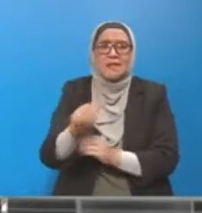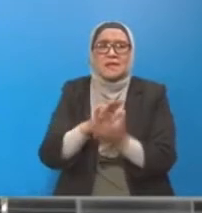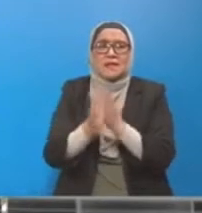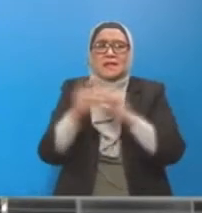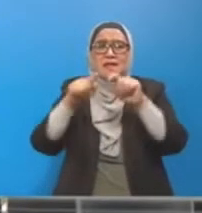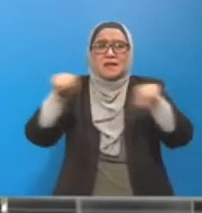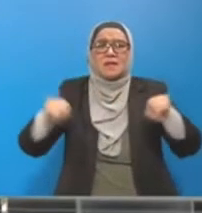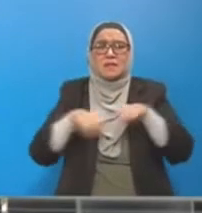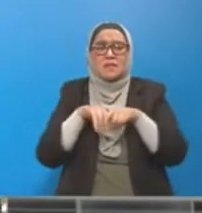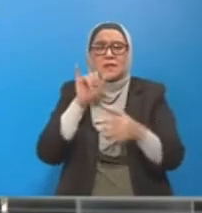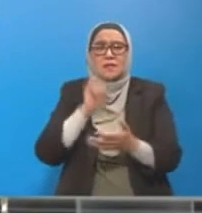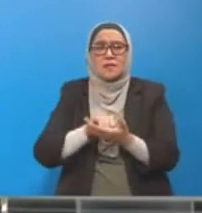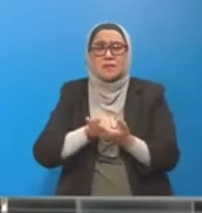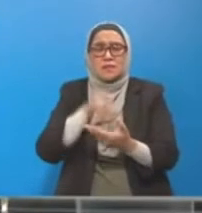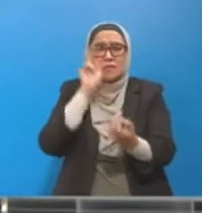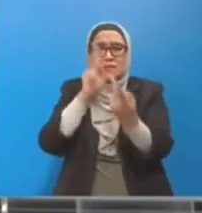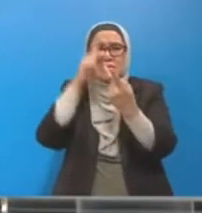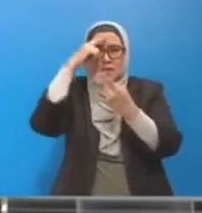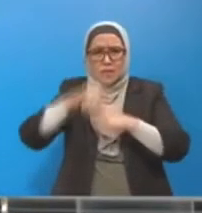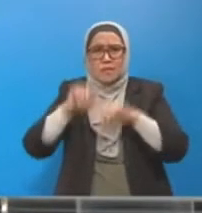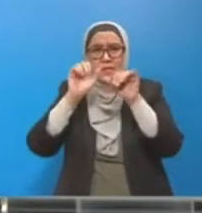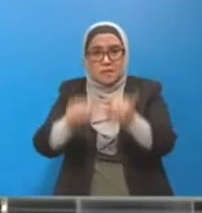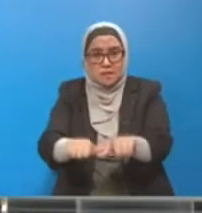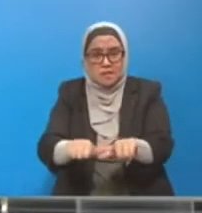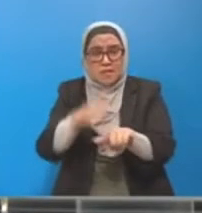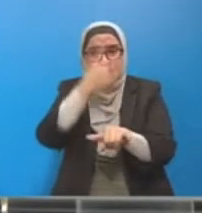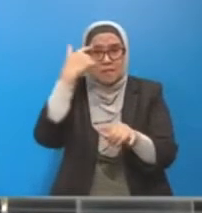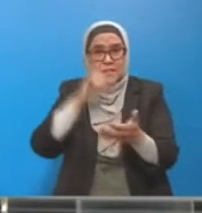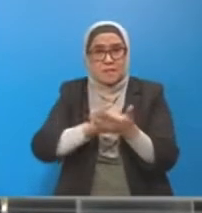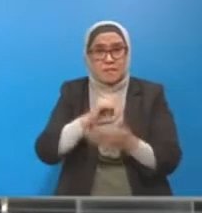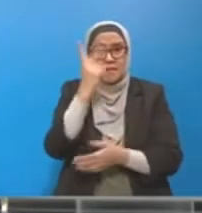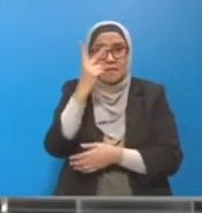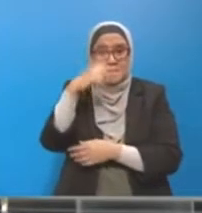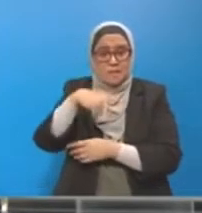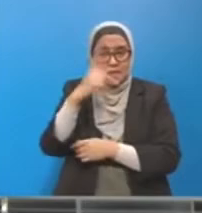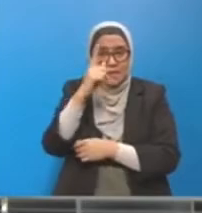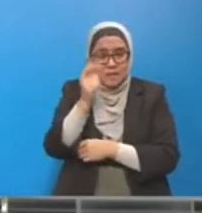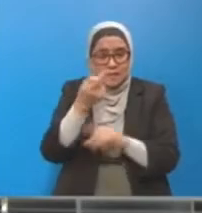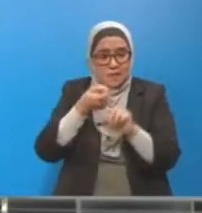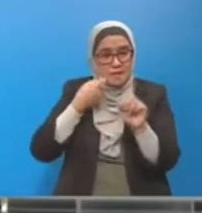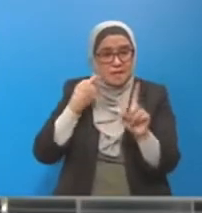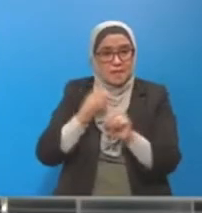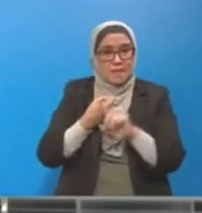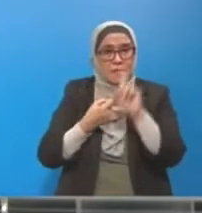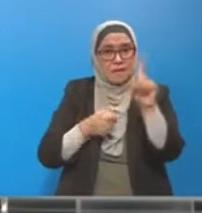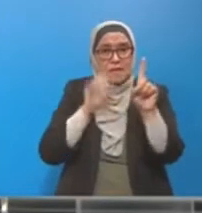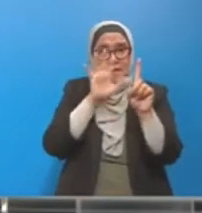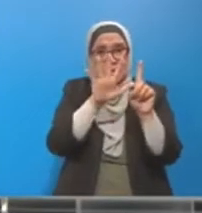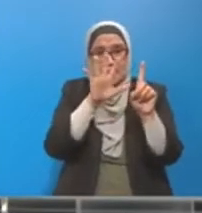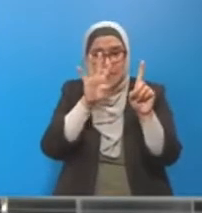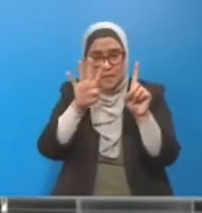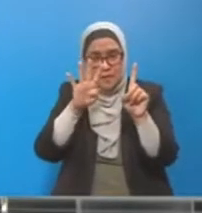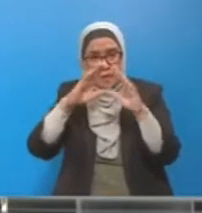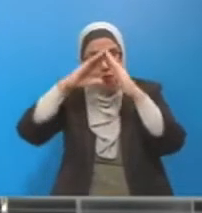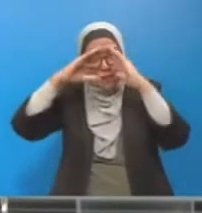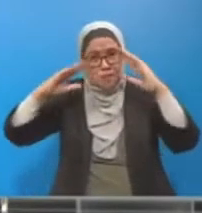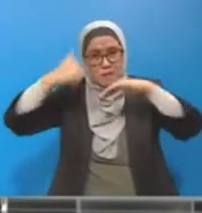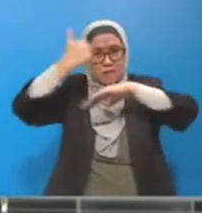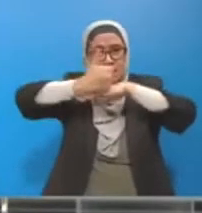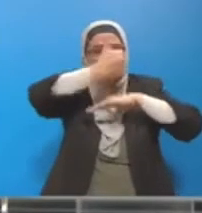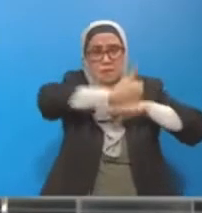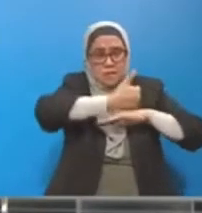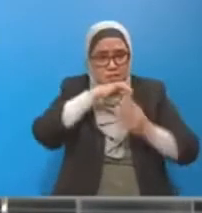Sebab itu, Kementerian Perumahan dan Kerajaan Tempatan, daripada 154 yang telahpun dibina, kita sedang